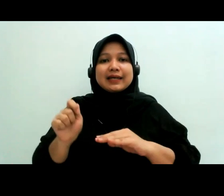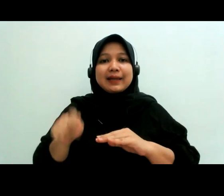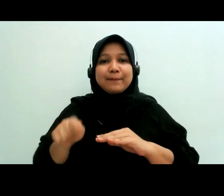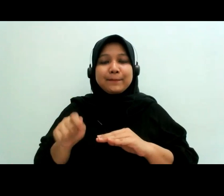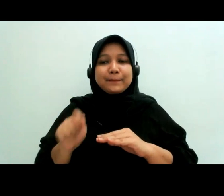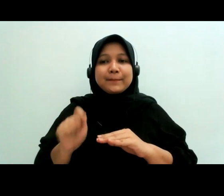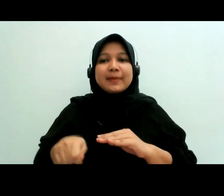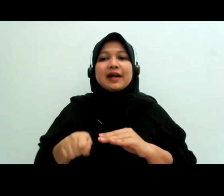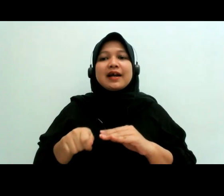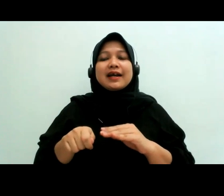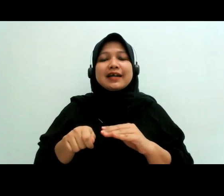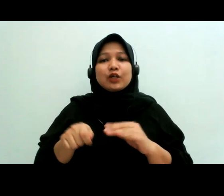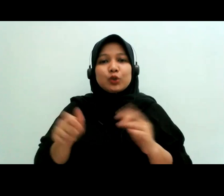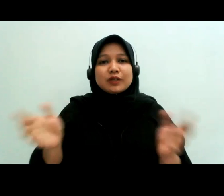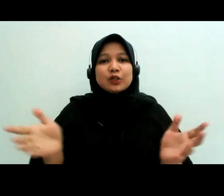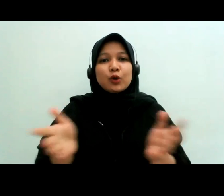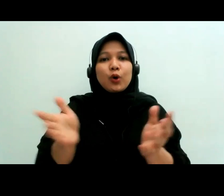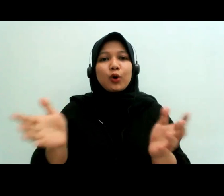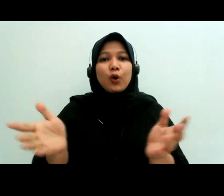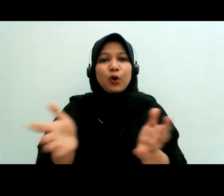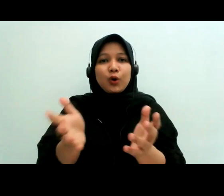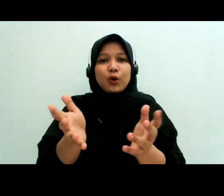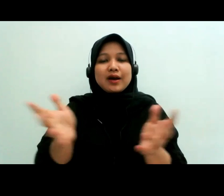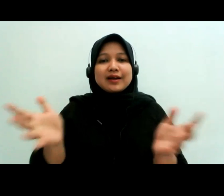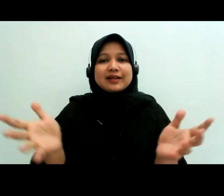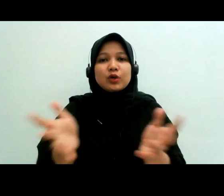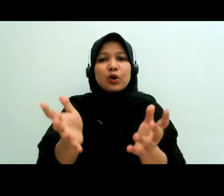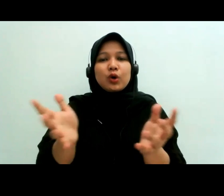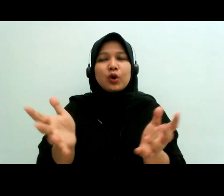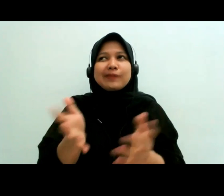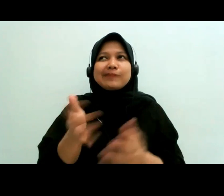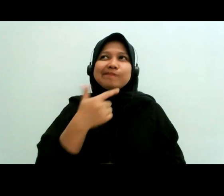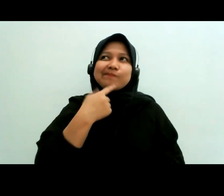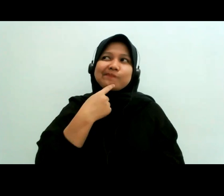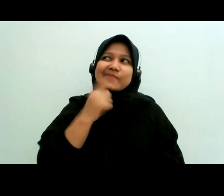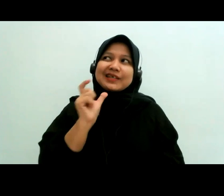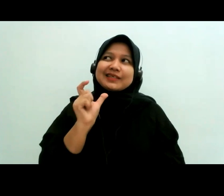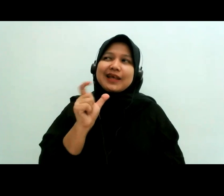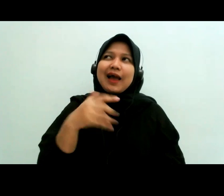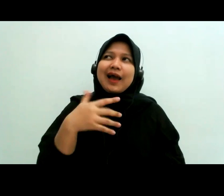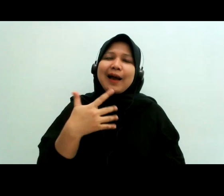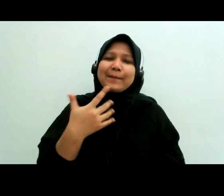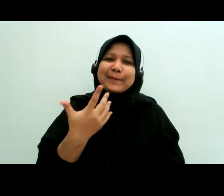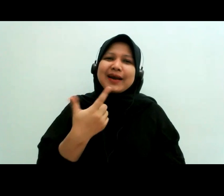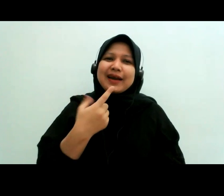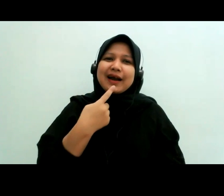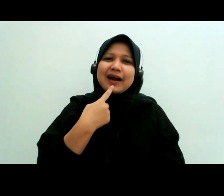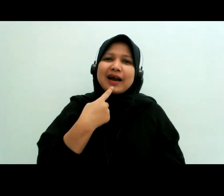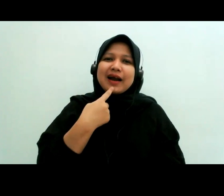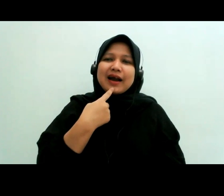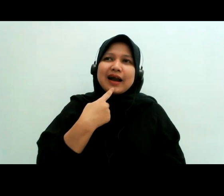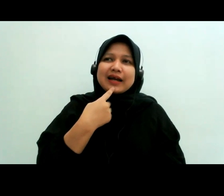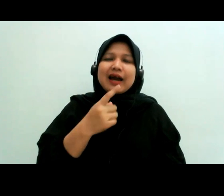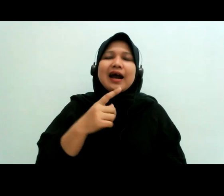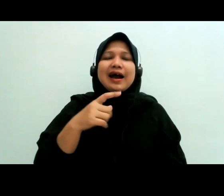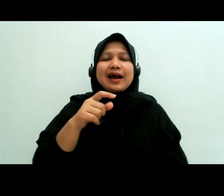lebih apa ya lebih istilahnya apa ya saya mau bilangnya ya lebih mengambil peran untuk lebih